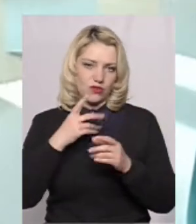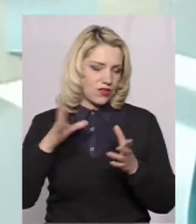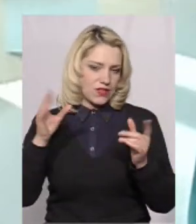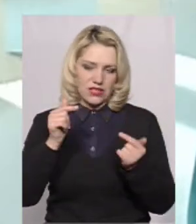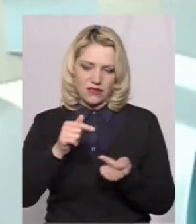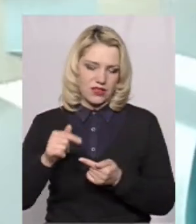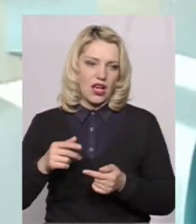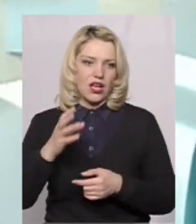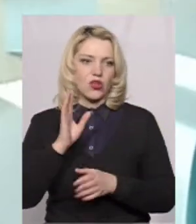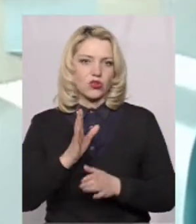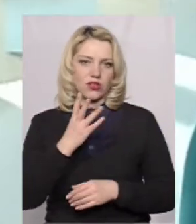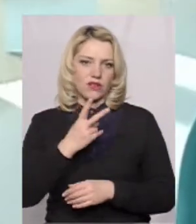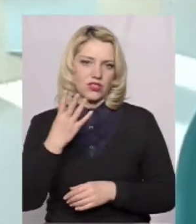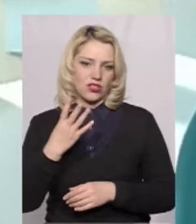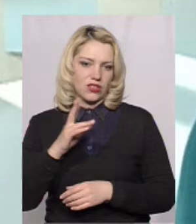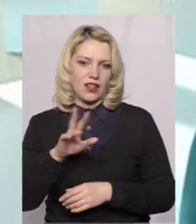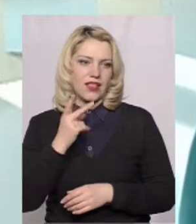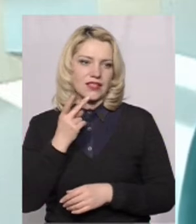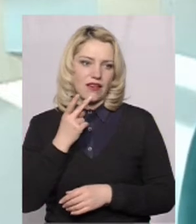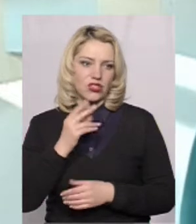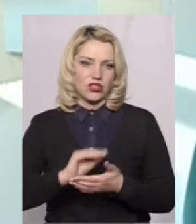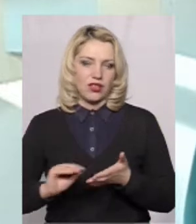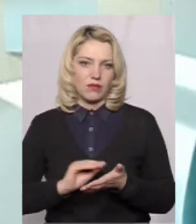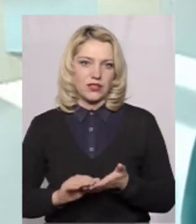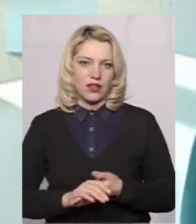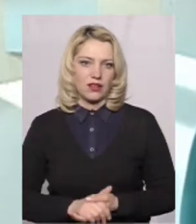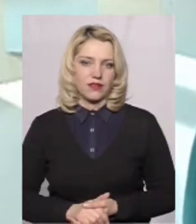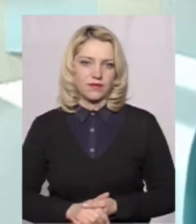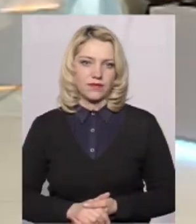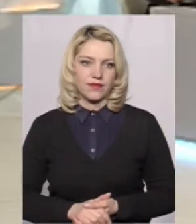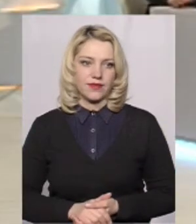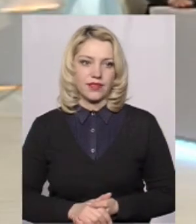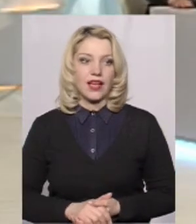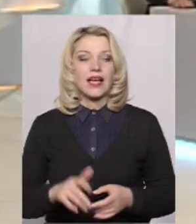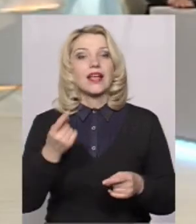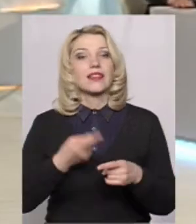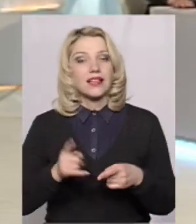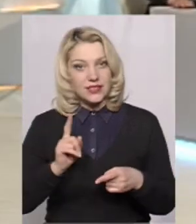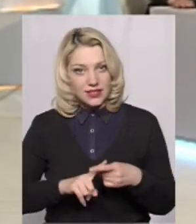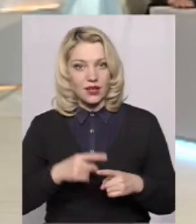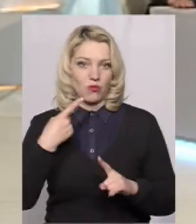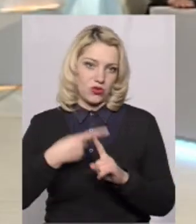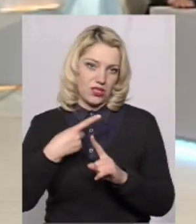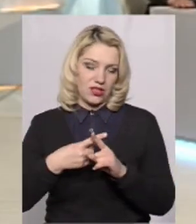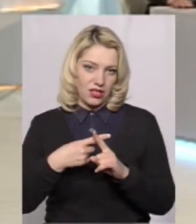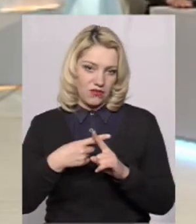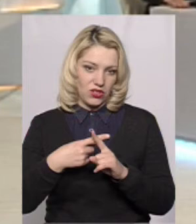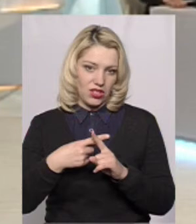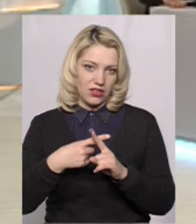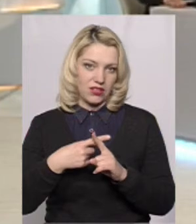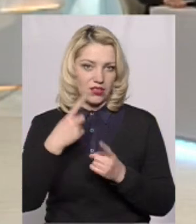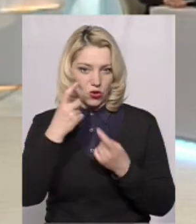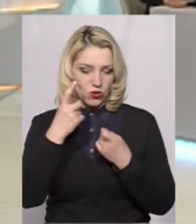відповідає. І лише 24% написали, що не завжди. Так. Так, ну на цій позитивній ноті